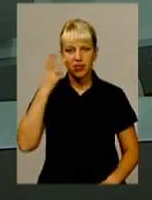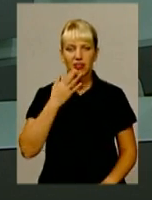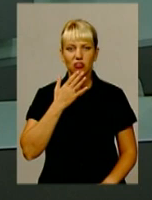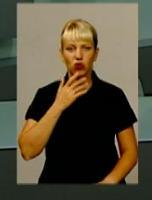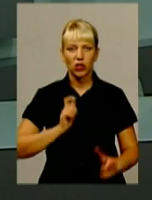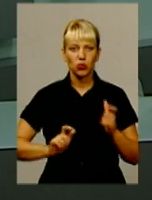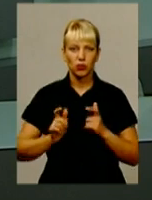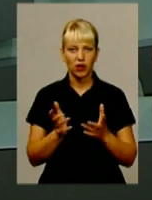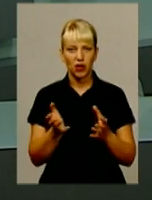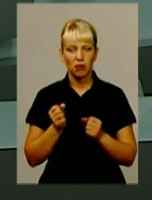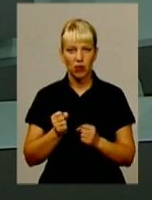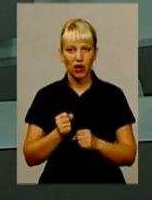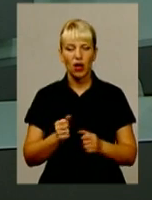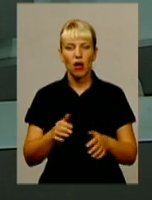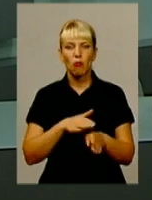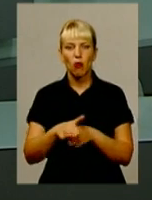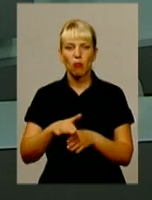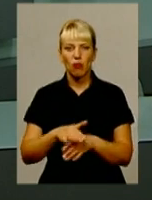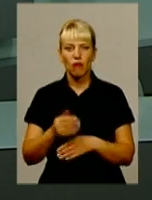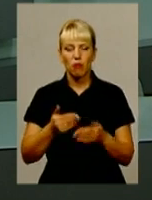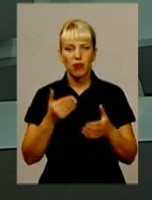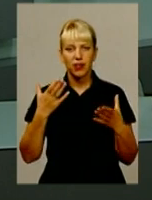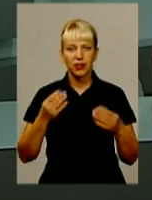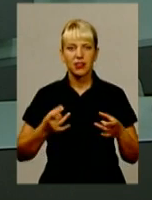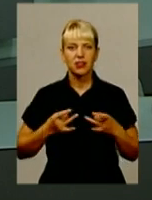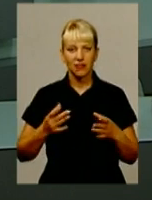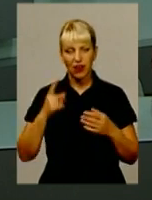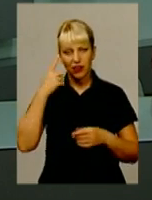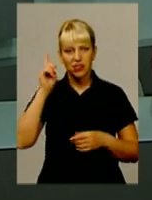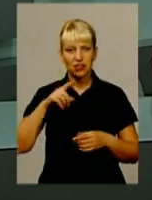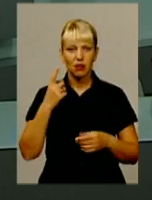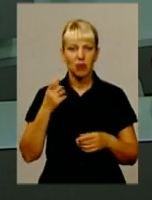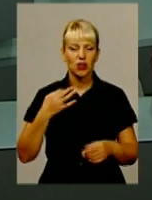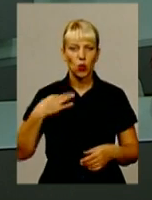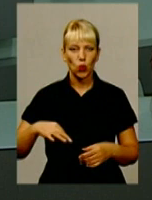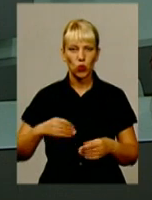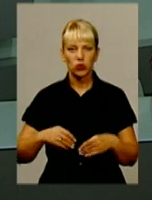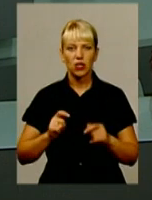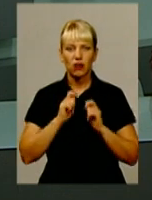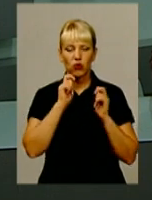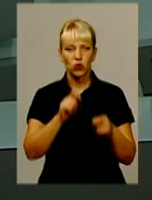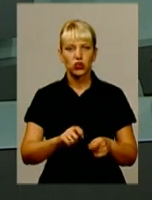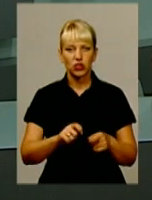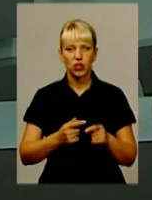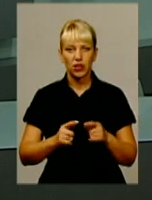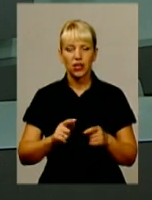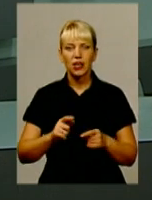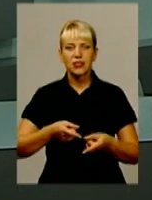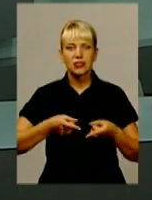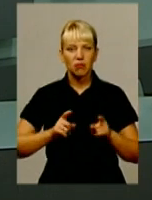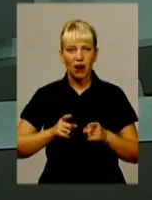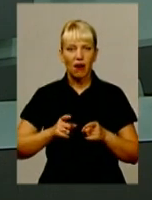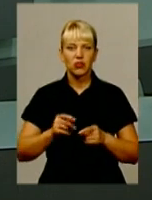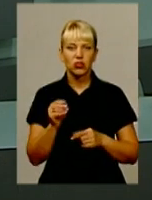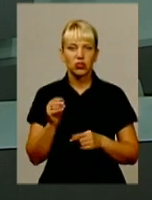університет приймає чергове поповнення. Упередень свята знань першокурсникам вручили головні атрибути справжнього студента –